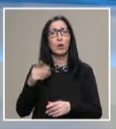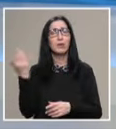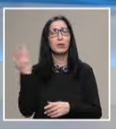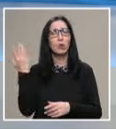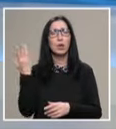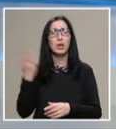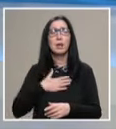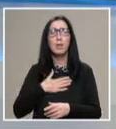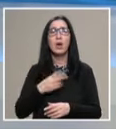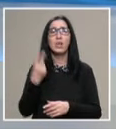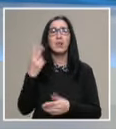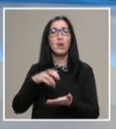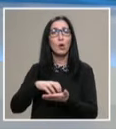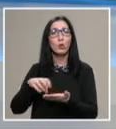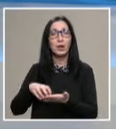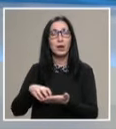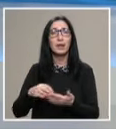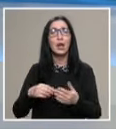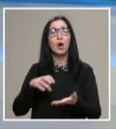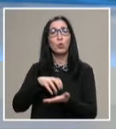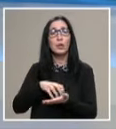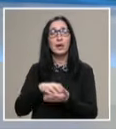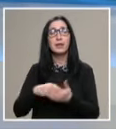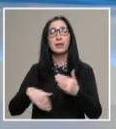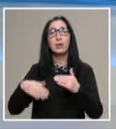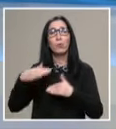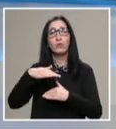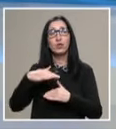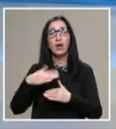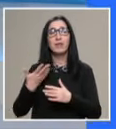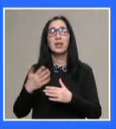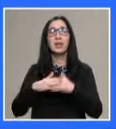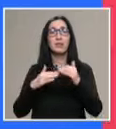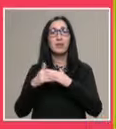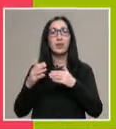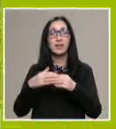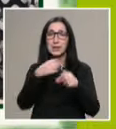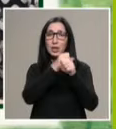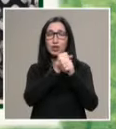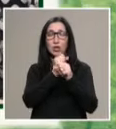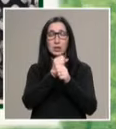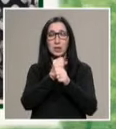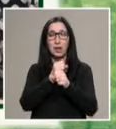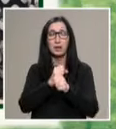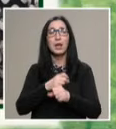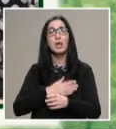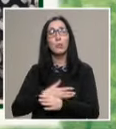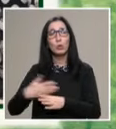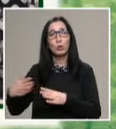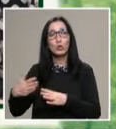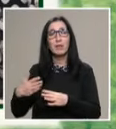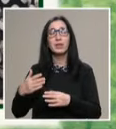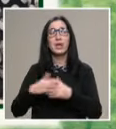две отделения. Отделение за повишаване квалификацията на инженерни кадри и отделение за повишаване